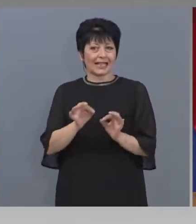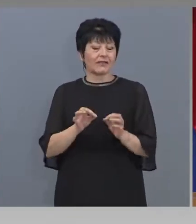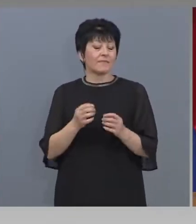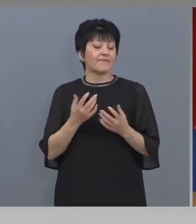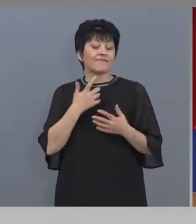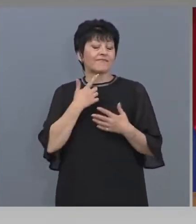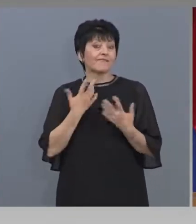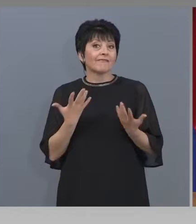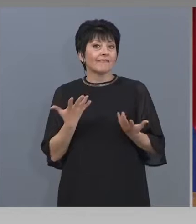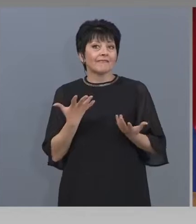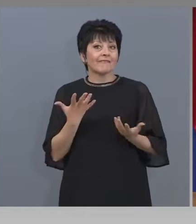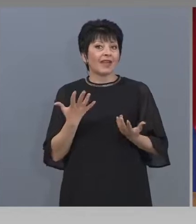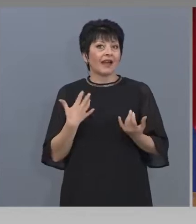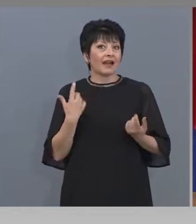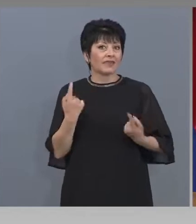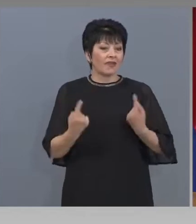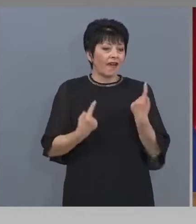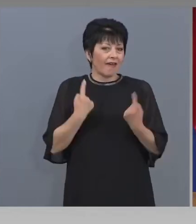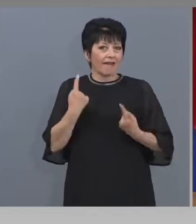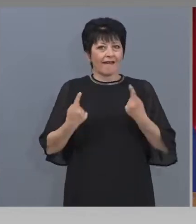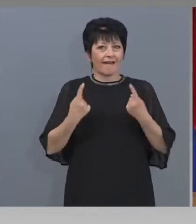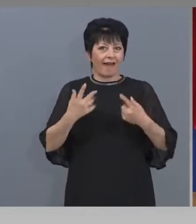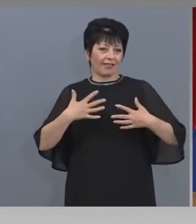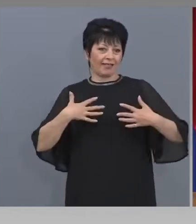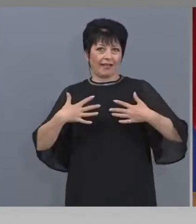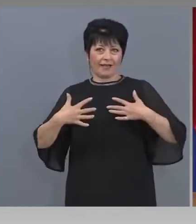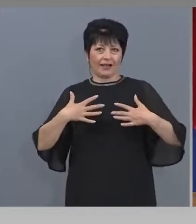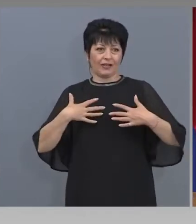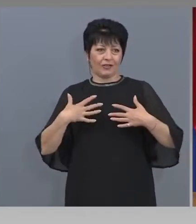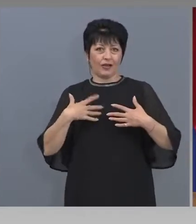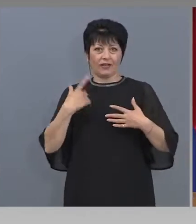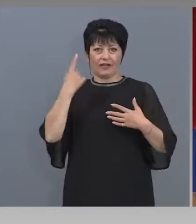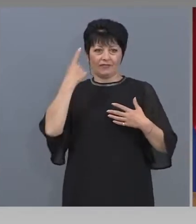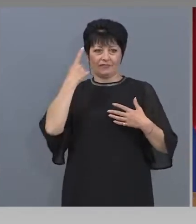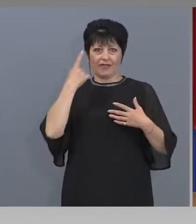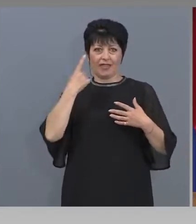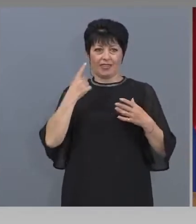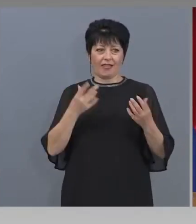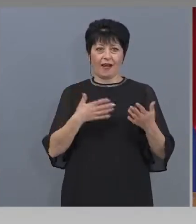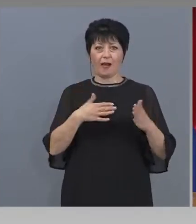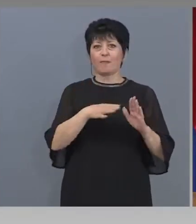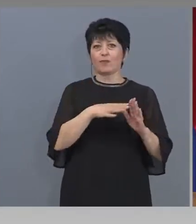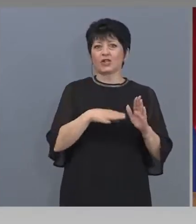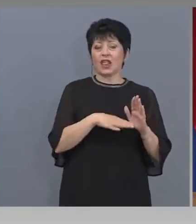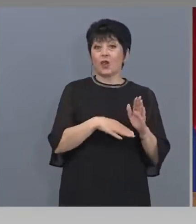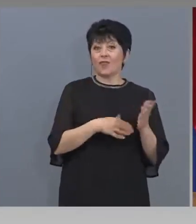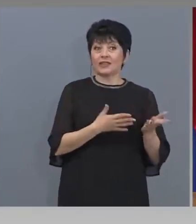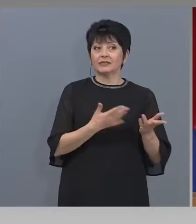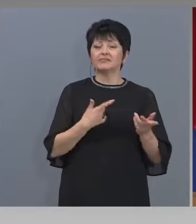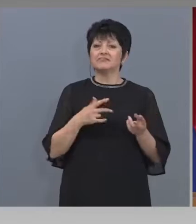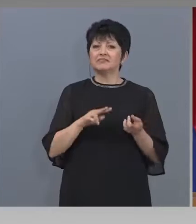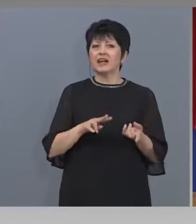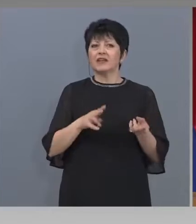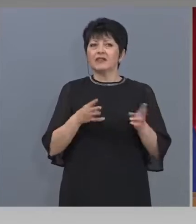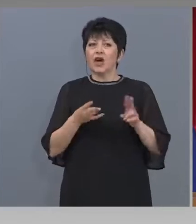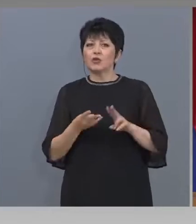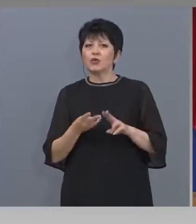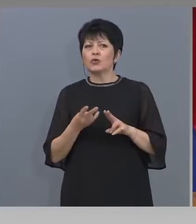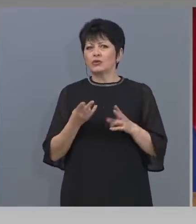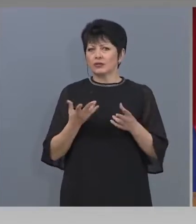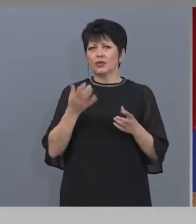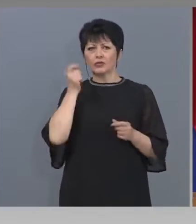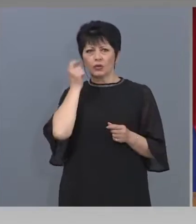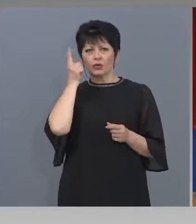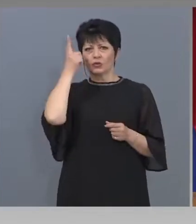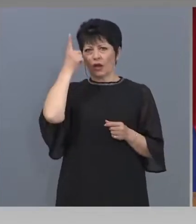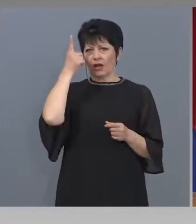актьорите в една постановка или пък някаква друга така проява